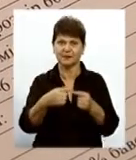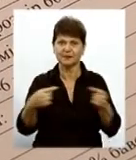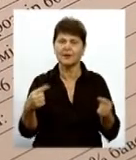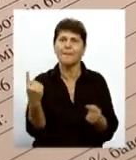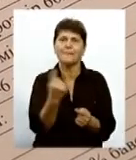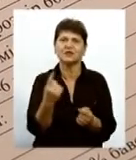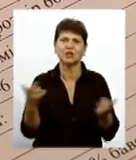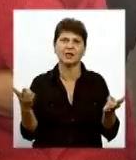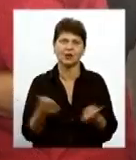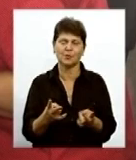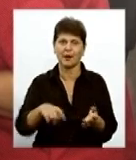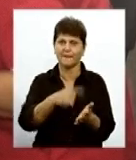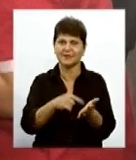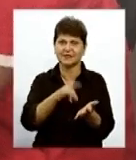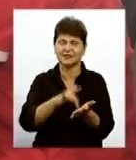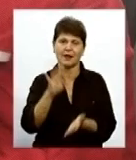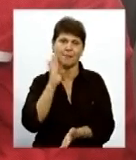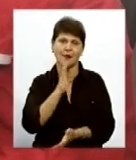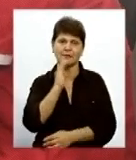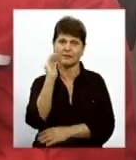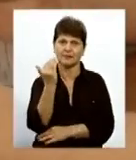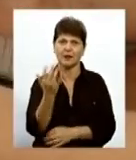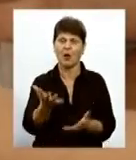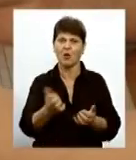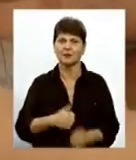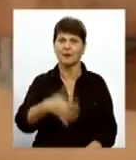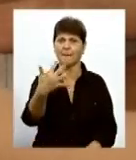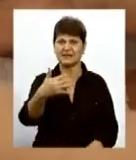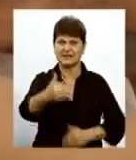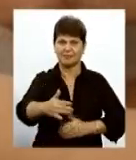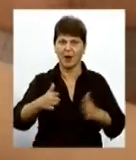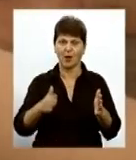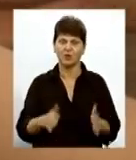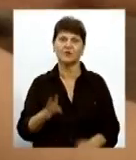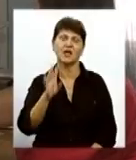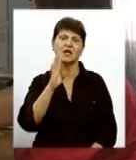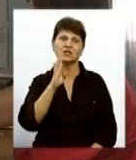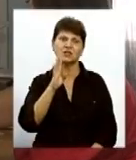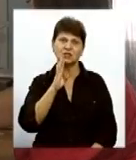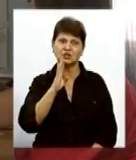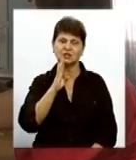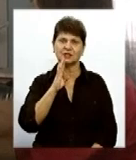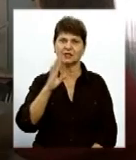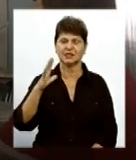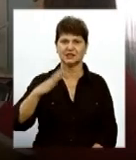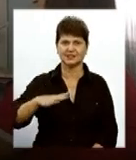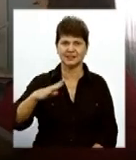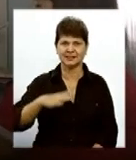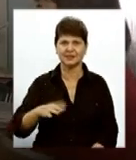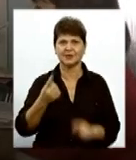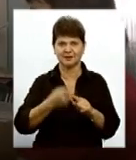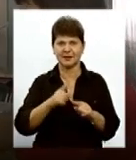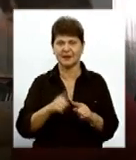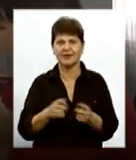першої необхідності Міський центр матері та дитини отримав 50 пакунків Жінки його чекали з нетерпінням, тому що це